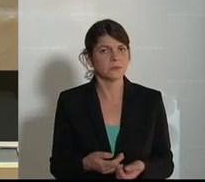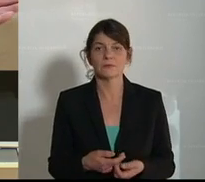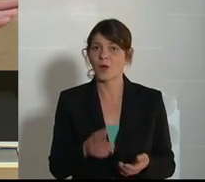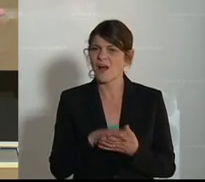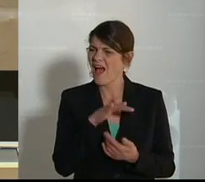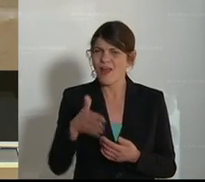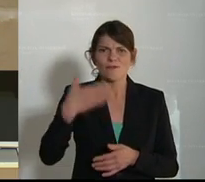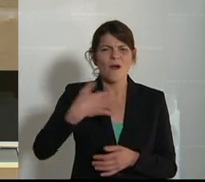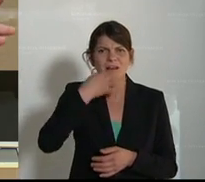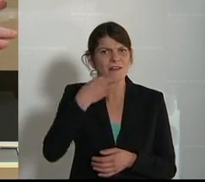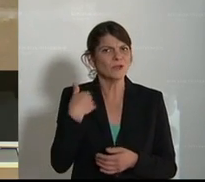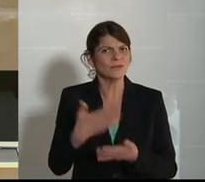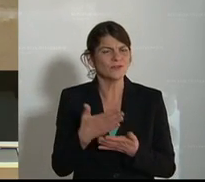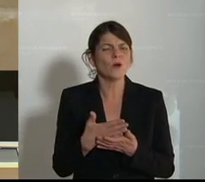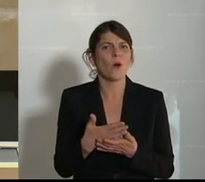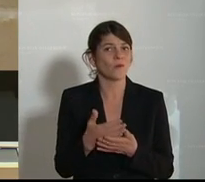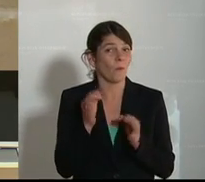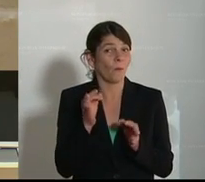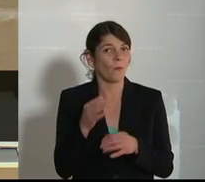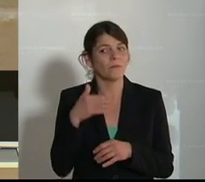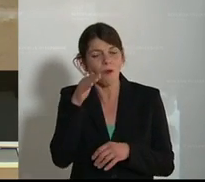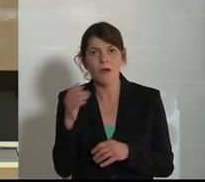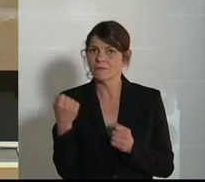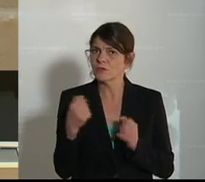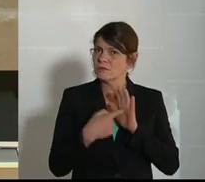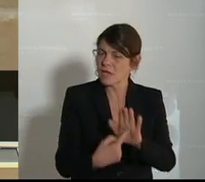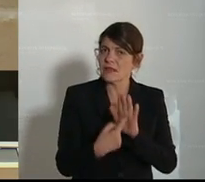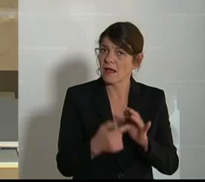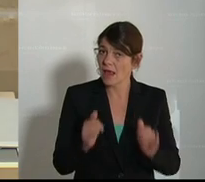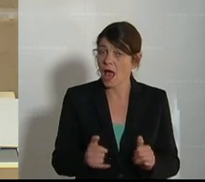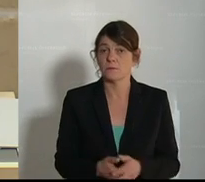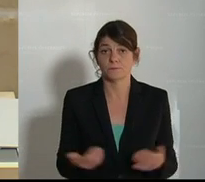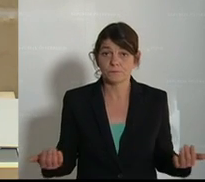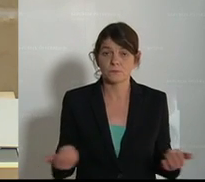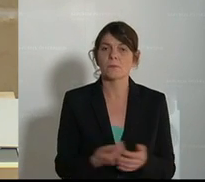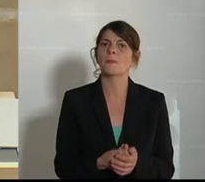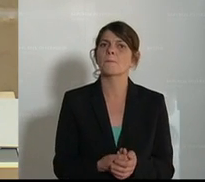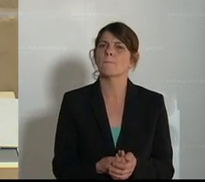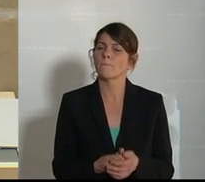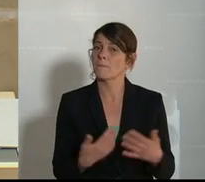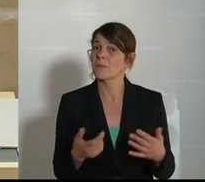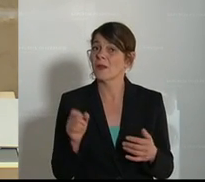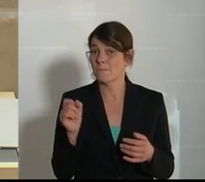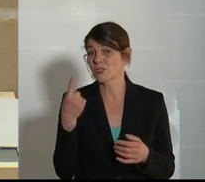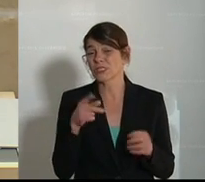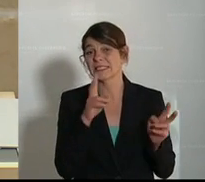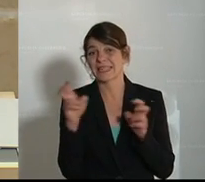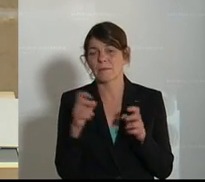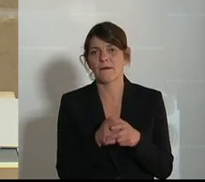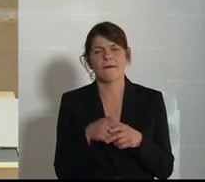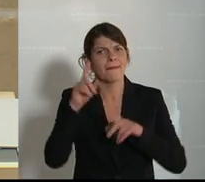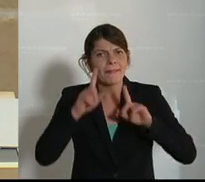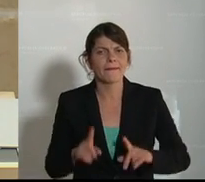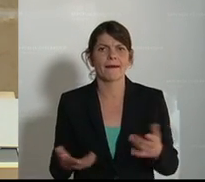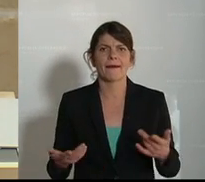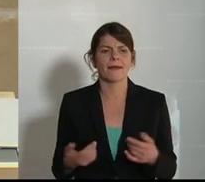von all meinen Vorrednern und Vorrednerinnen sehr gut präsentiert bekommen. Und gerade das Thema Tiere,